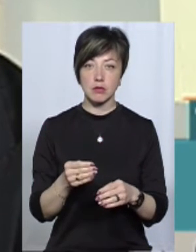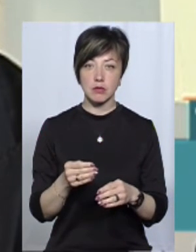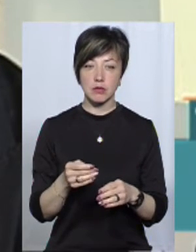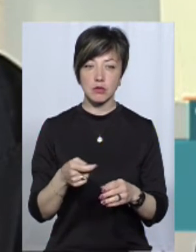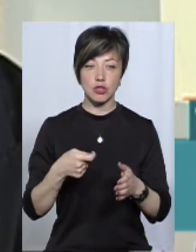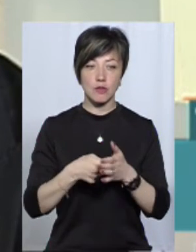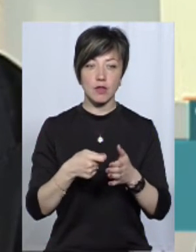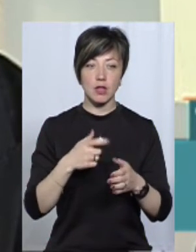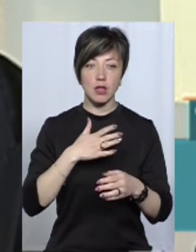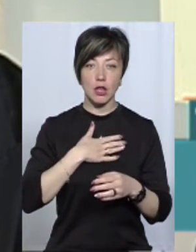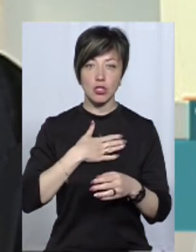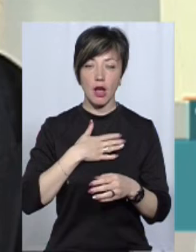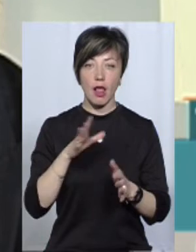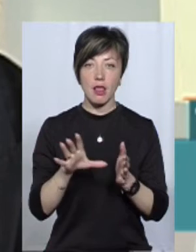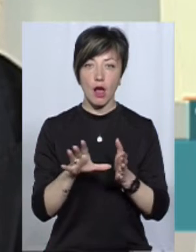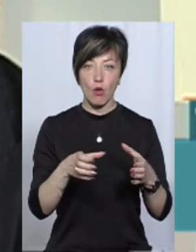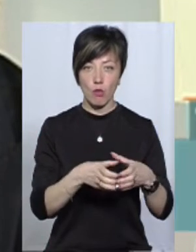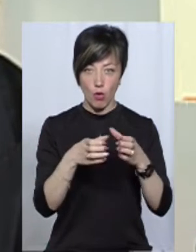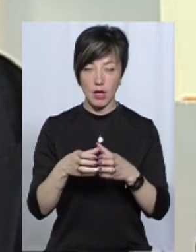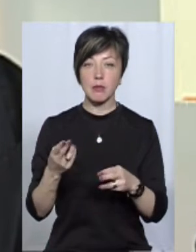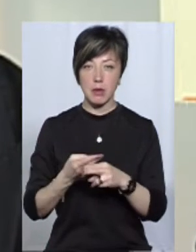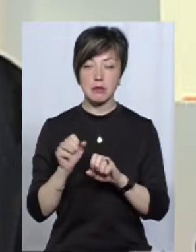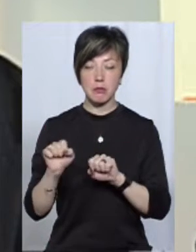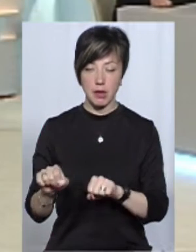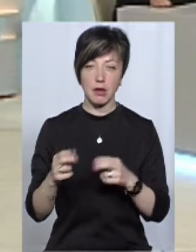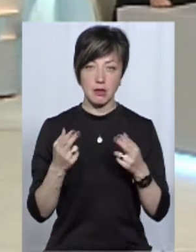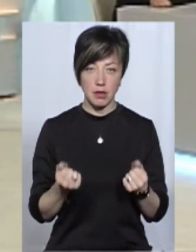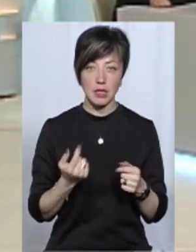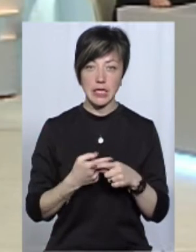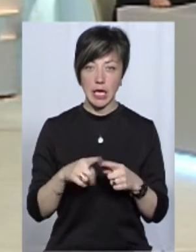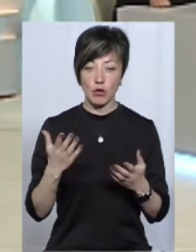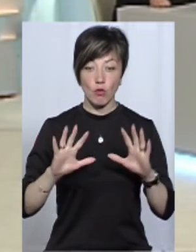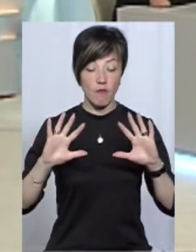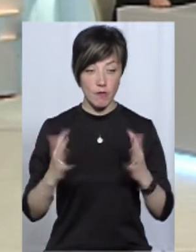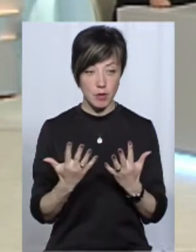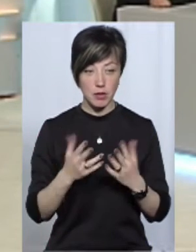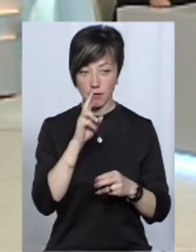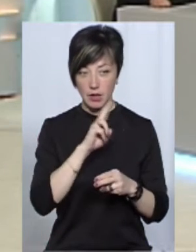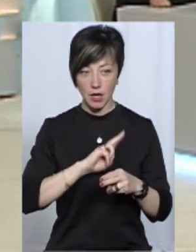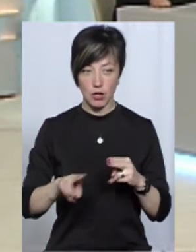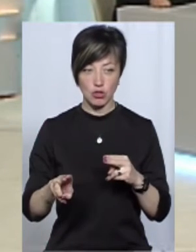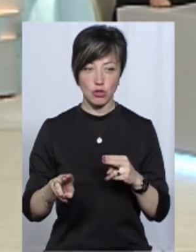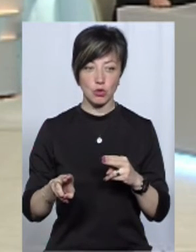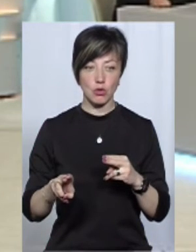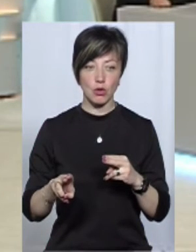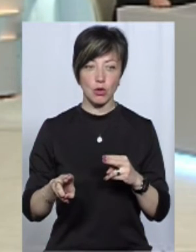енергоблоків? Тобто це також безпека? Так, так. Якщо буде випадку, буде втрачено